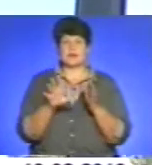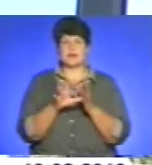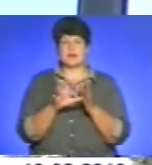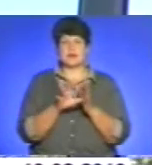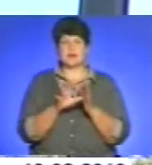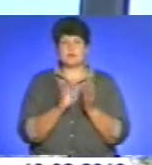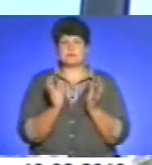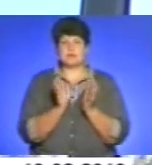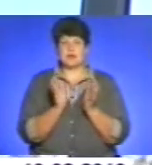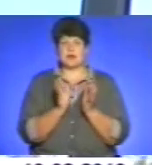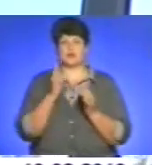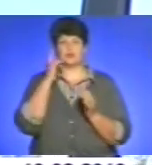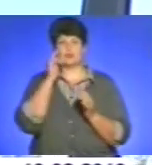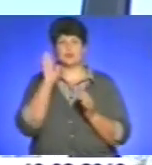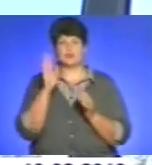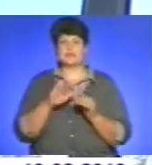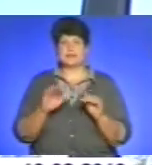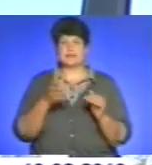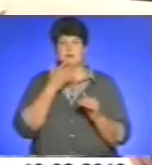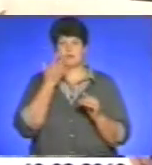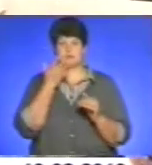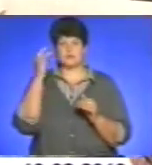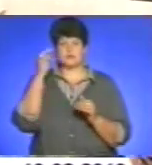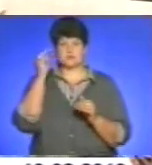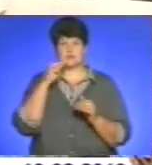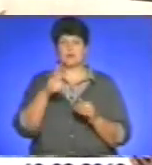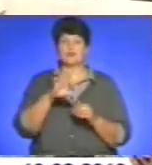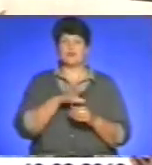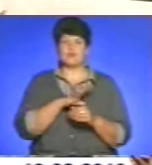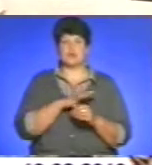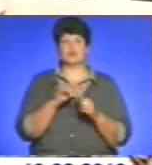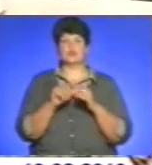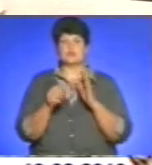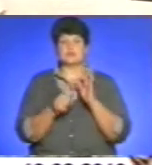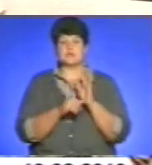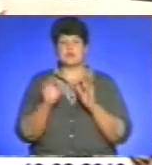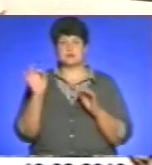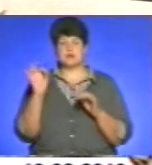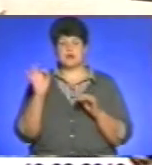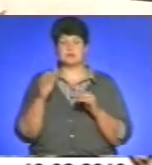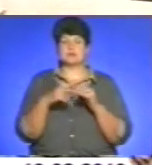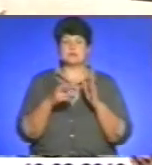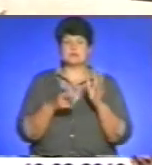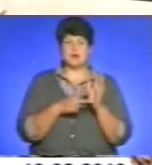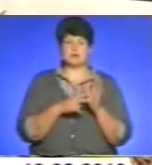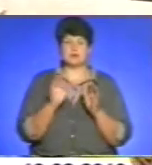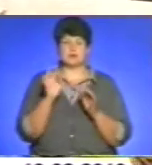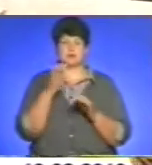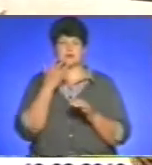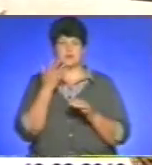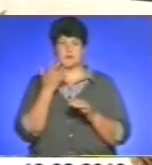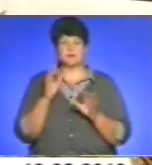Сподіваються, що дітям буде тепло тут навчатися. Бувало, що і 16 градусів, і 17, і